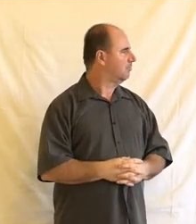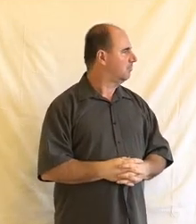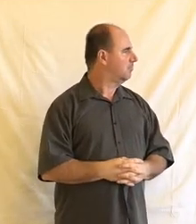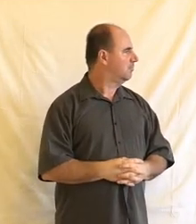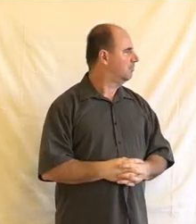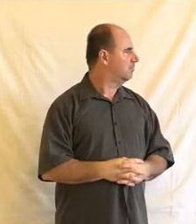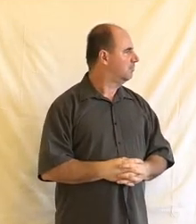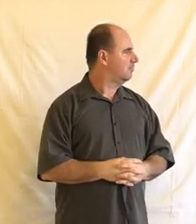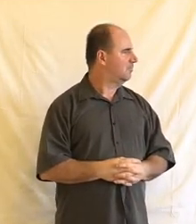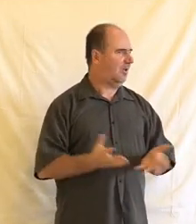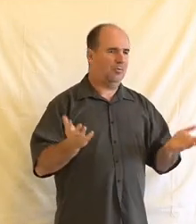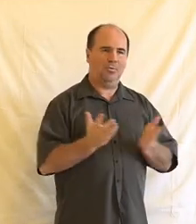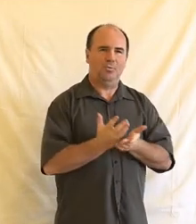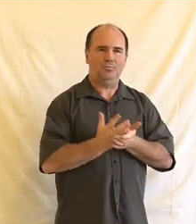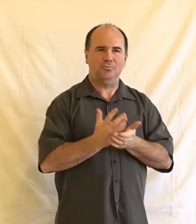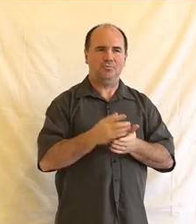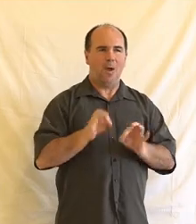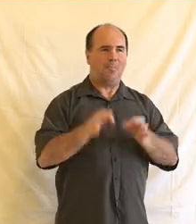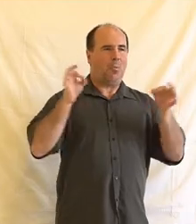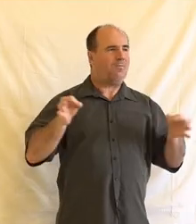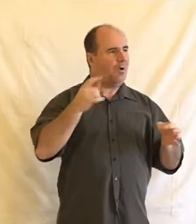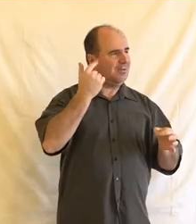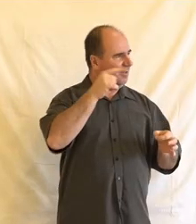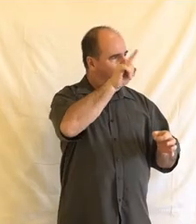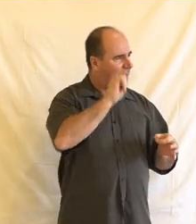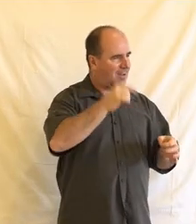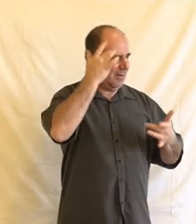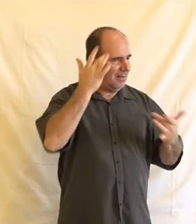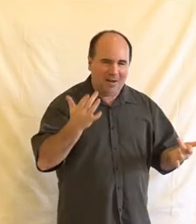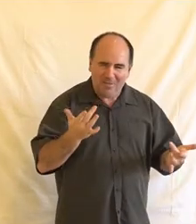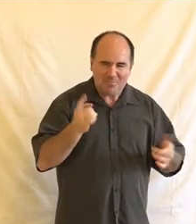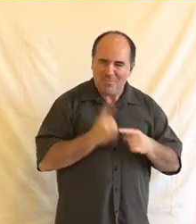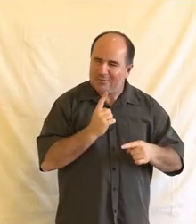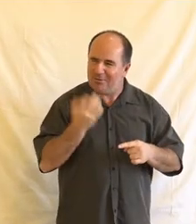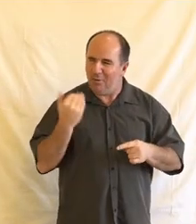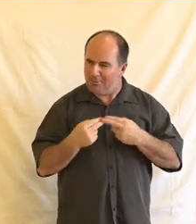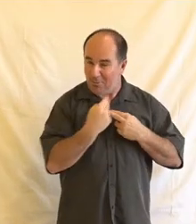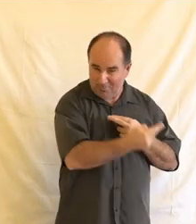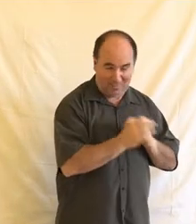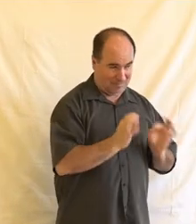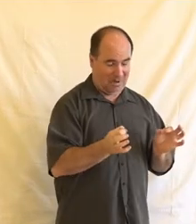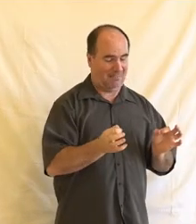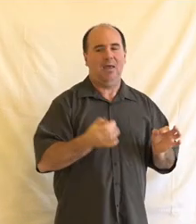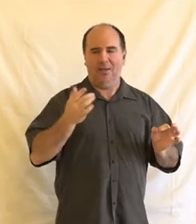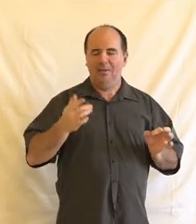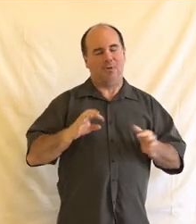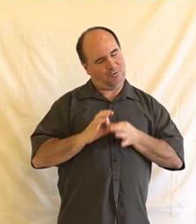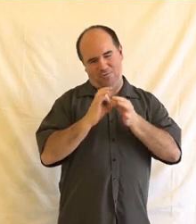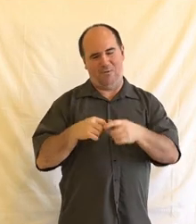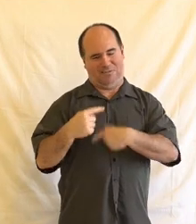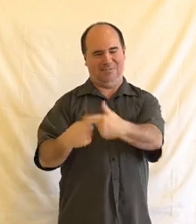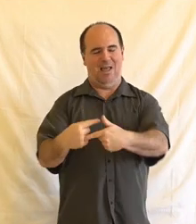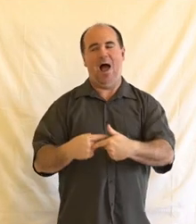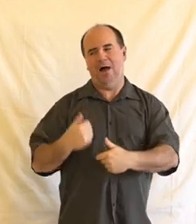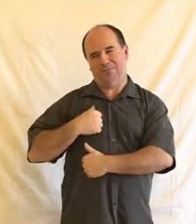si nepamatuju, jak změla původní otázka, ale to nevadí, ale bylo to souvislé, plynulé a stále sledují naše tlumočníky znakového jazyka a